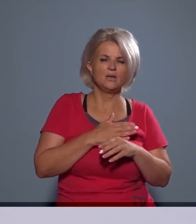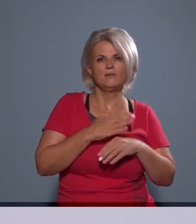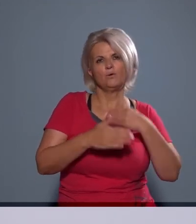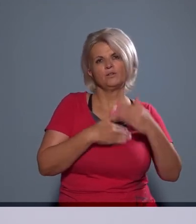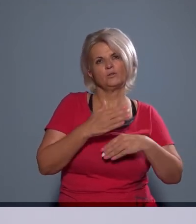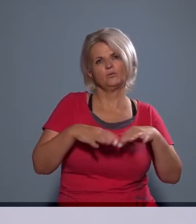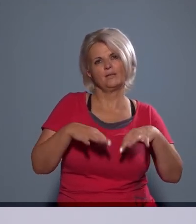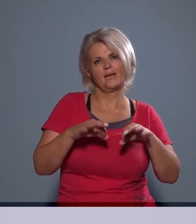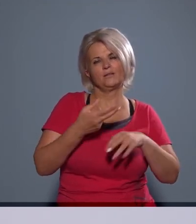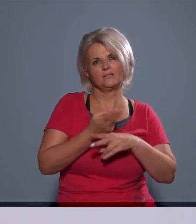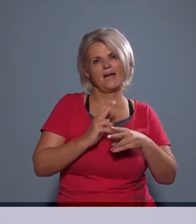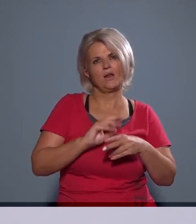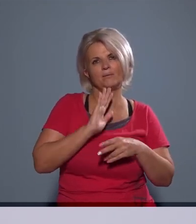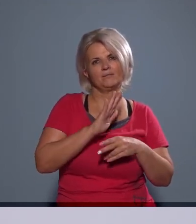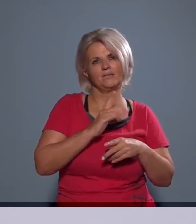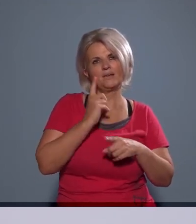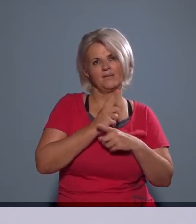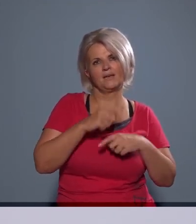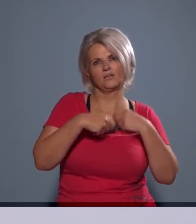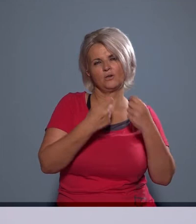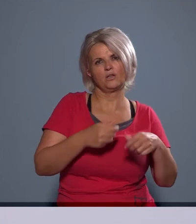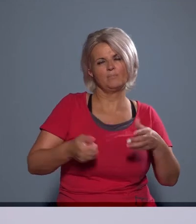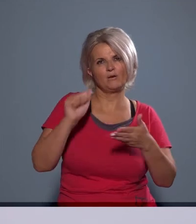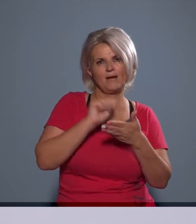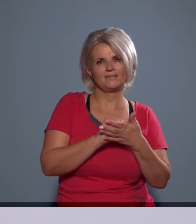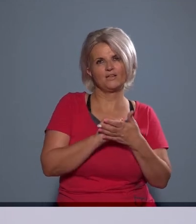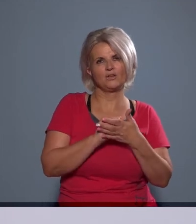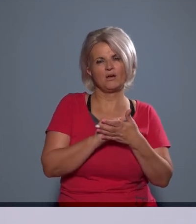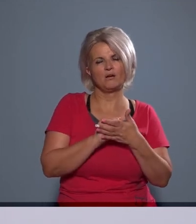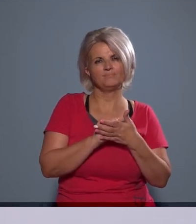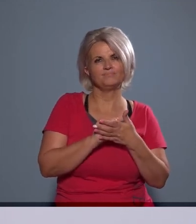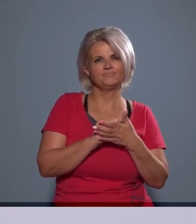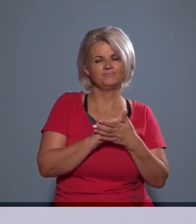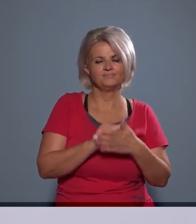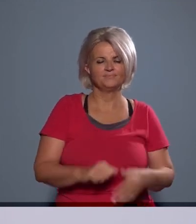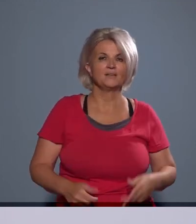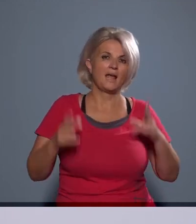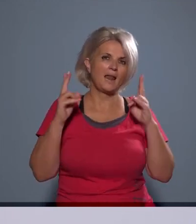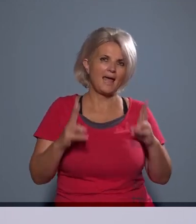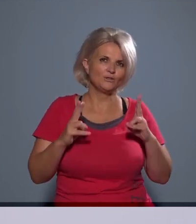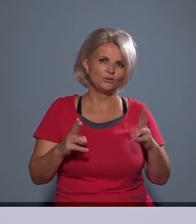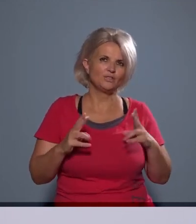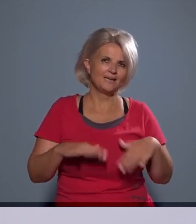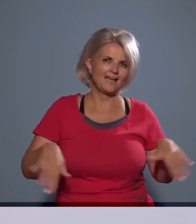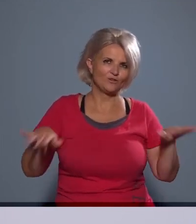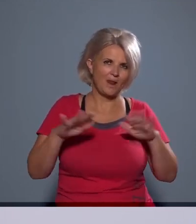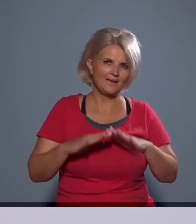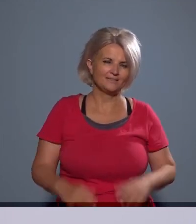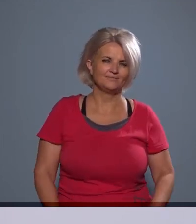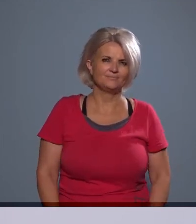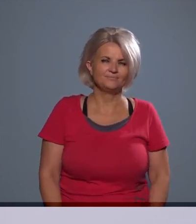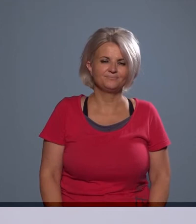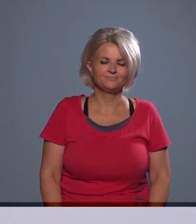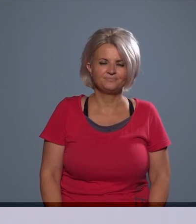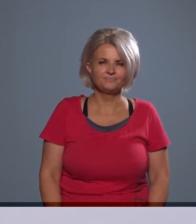részére rendelkezésebb robocsátotta a beruházásnak a lehetőségeként a területet, illetve